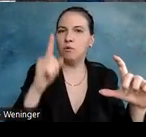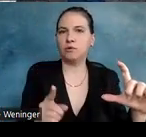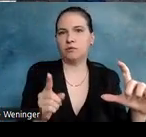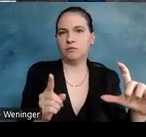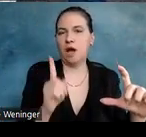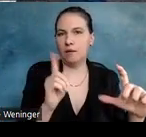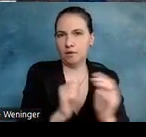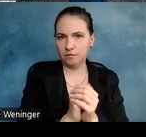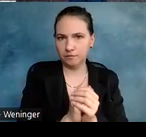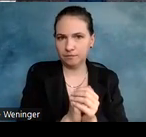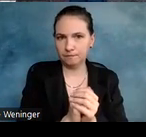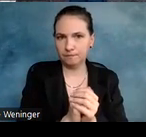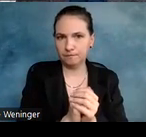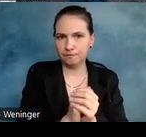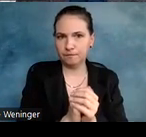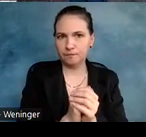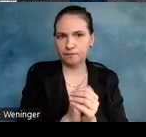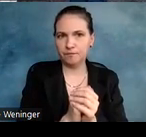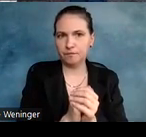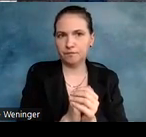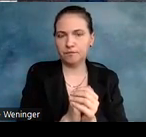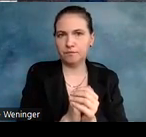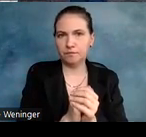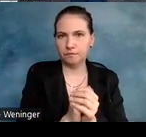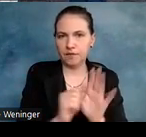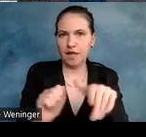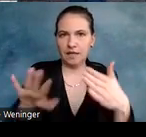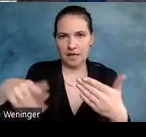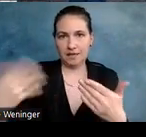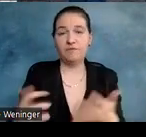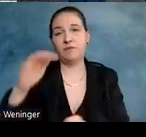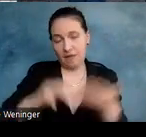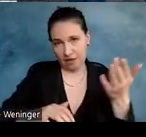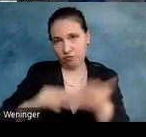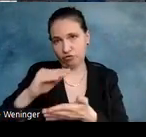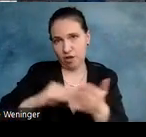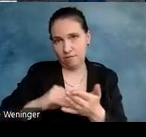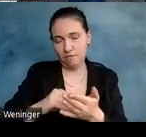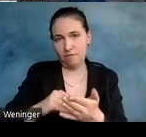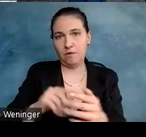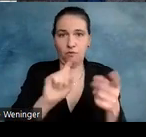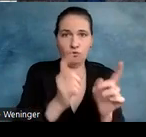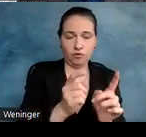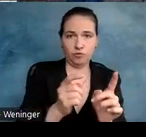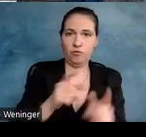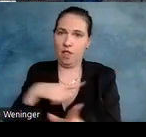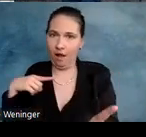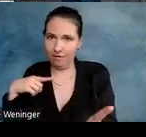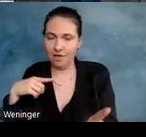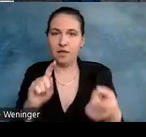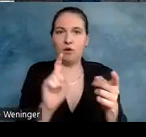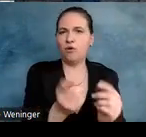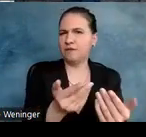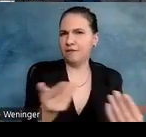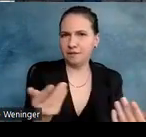einen kurzen und einen langen Alternativtext dazu schreiben. Der kurze Alternativtext ist